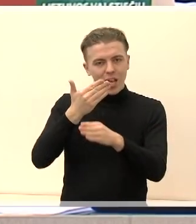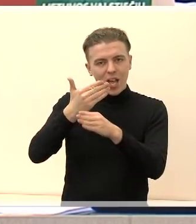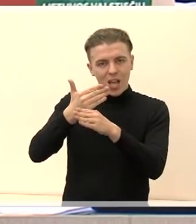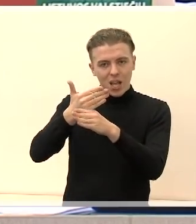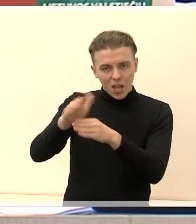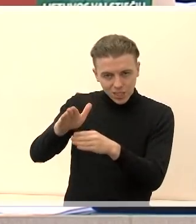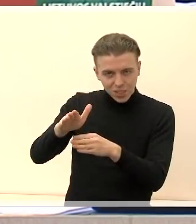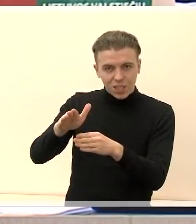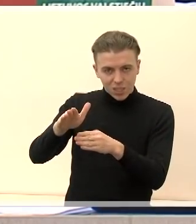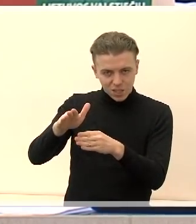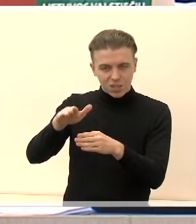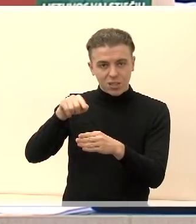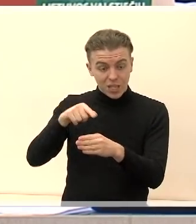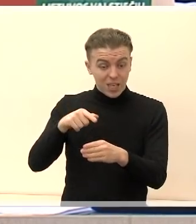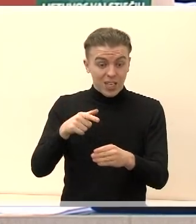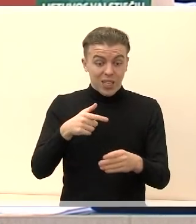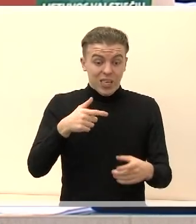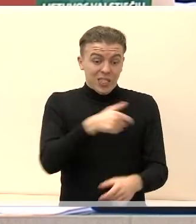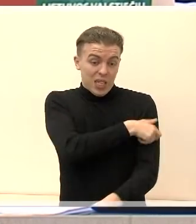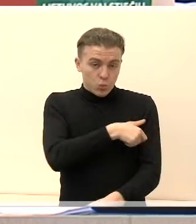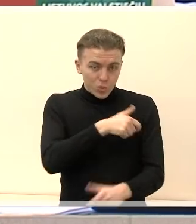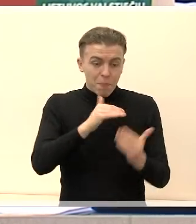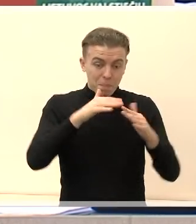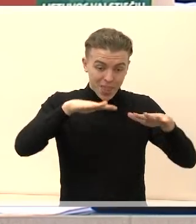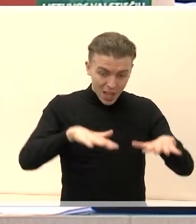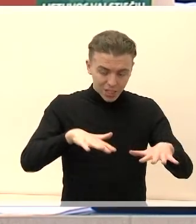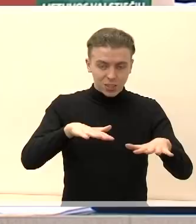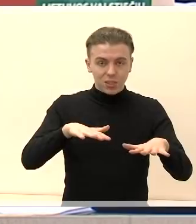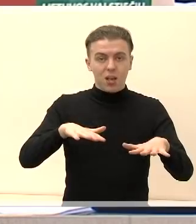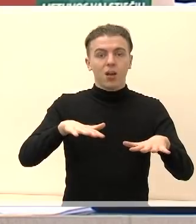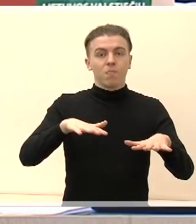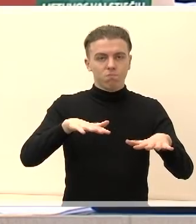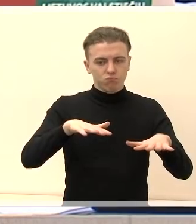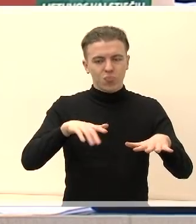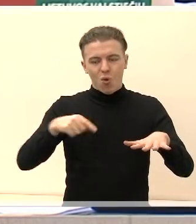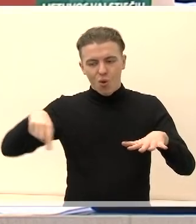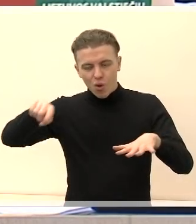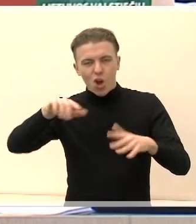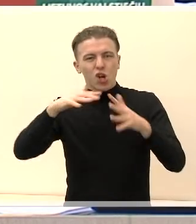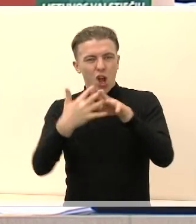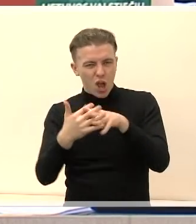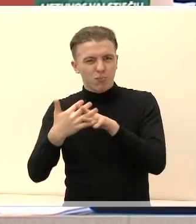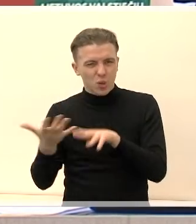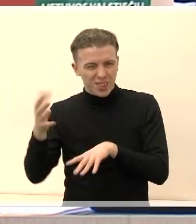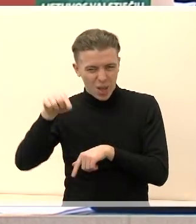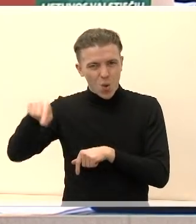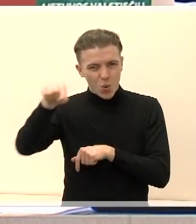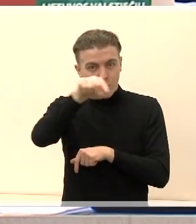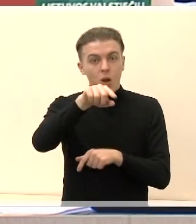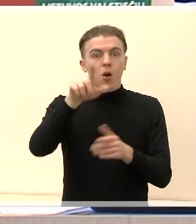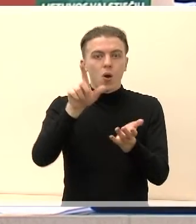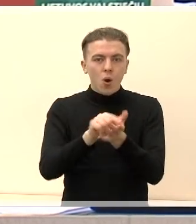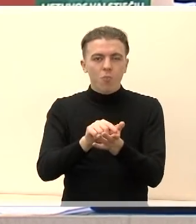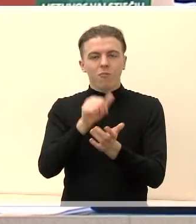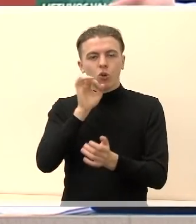Mariampolės seniūnija turi būti Mariampolės miesto ribose. Na, o ta dalis, kai miškoja, turėtų būti priskirta